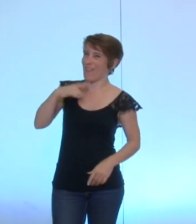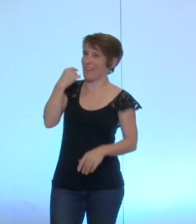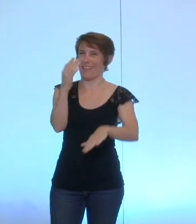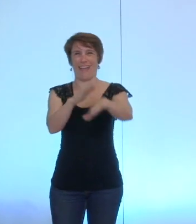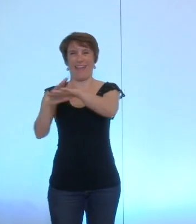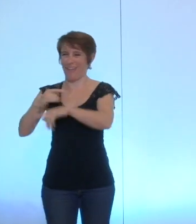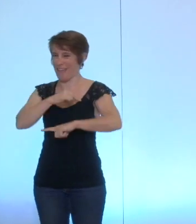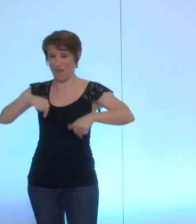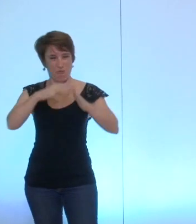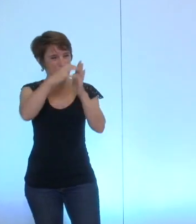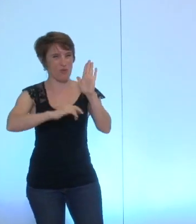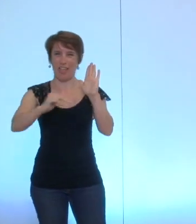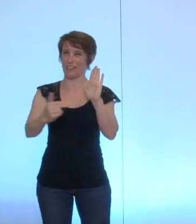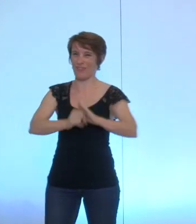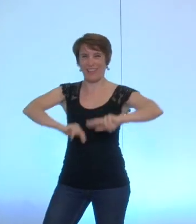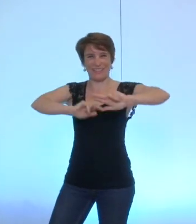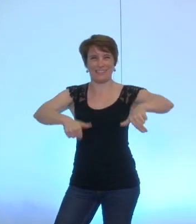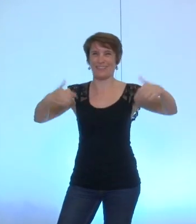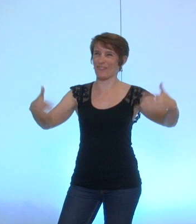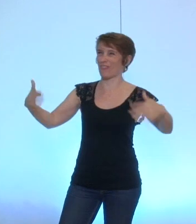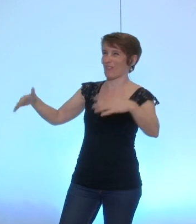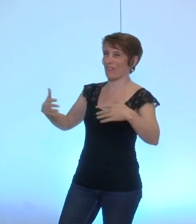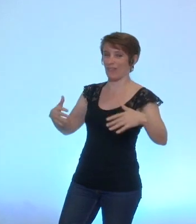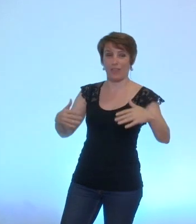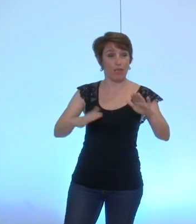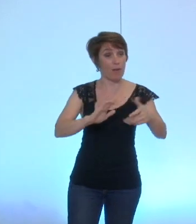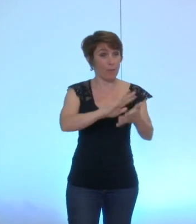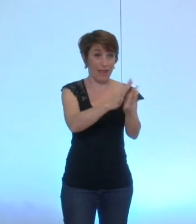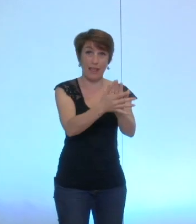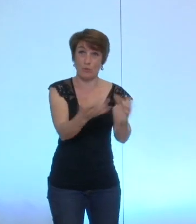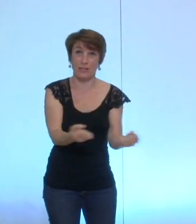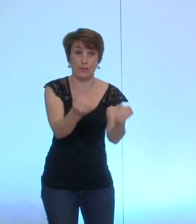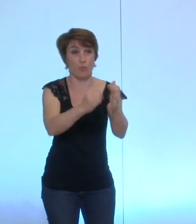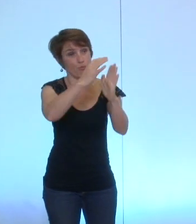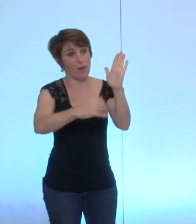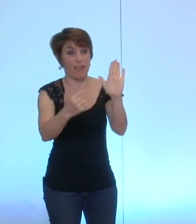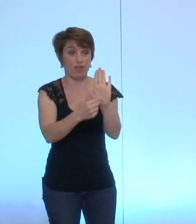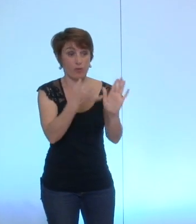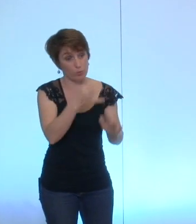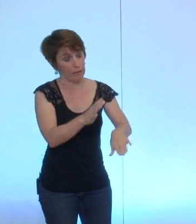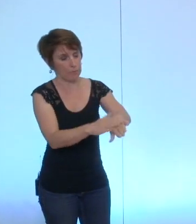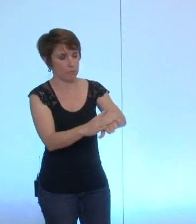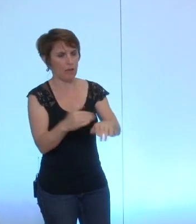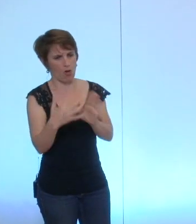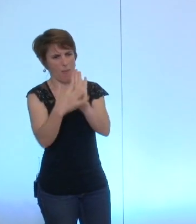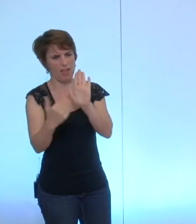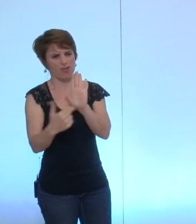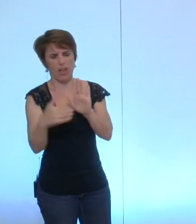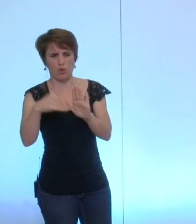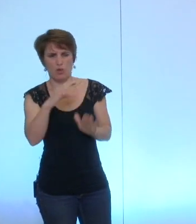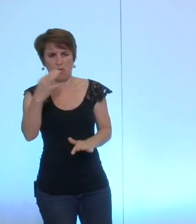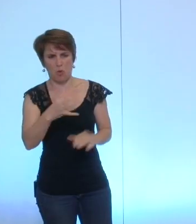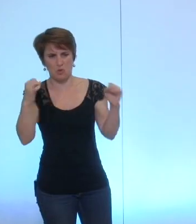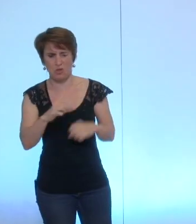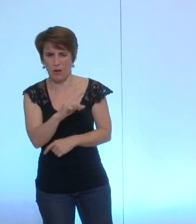une lettre à la même association qui porte cette charte que finalement il y a certaines choses qu'on n'appliquera pas parce qu'on n pas tout à fait d'accord avec la dite charte